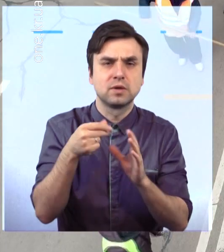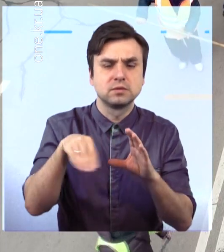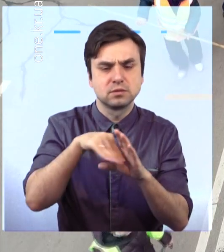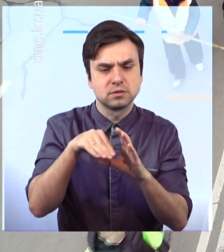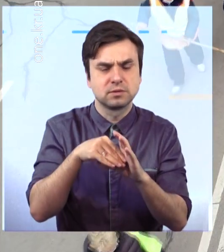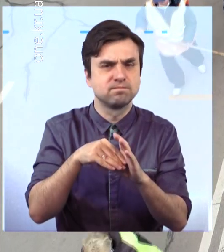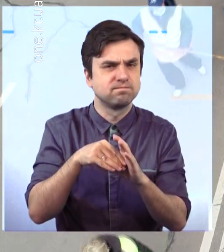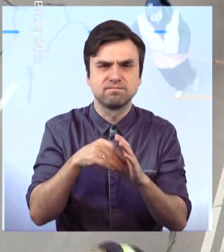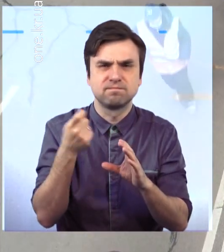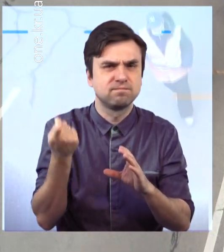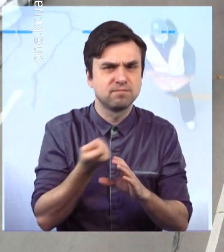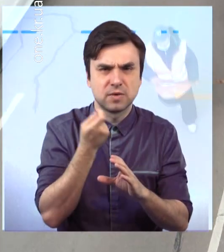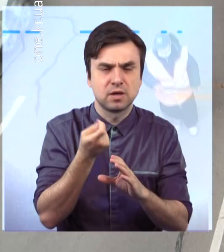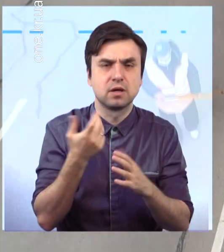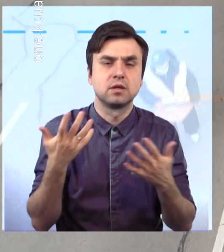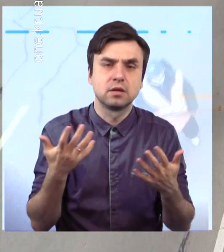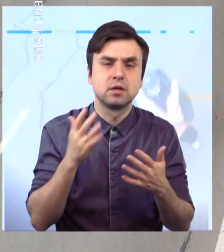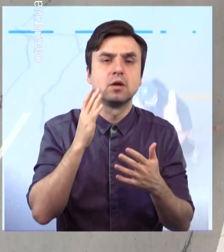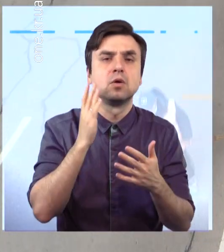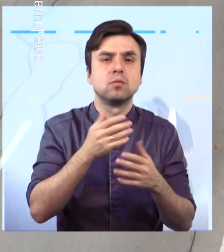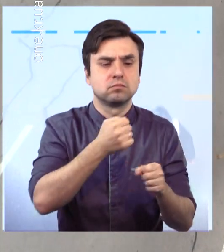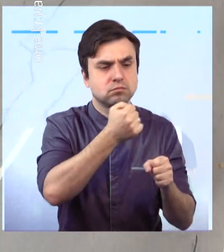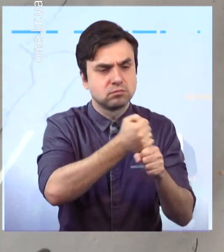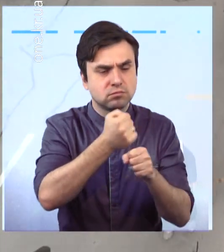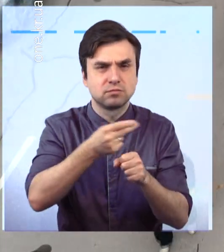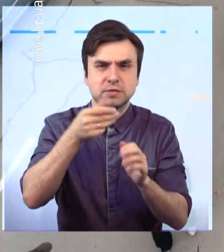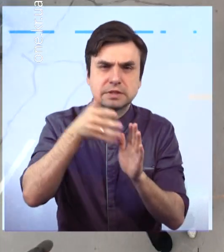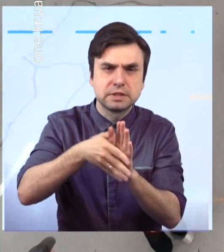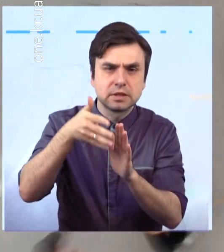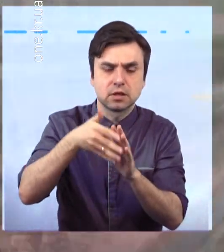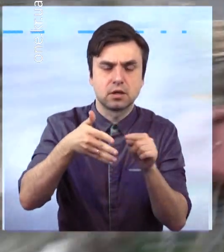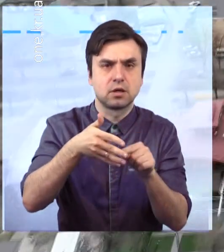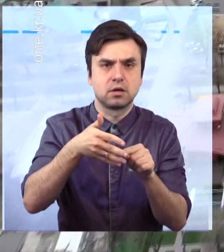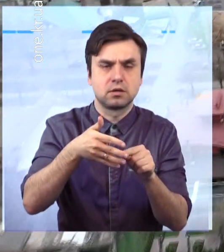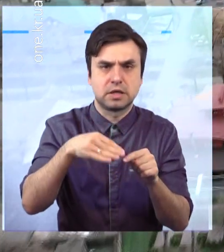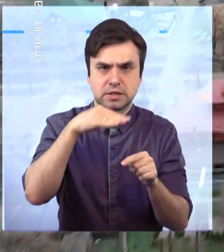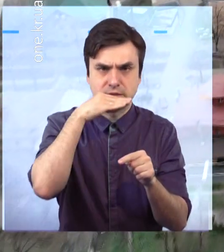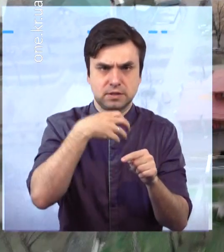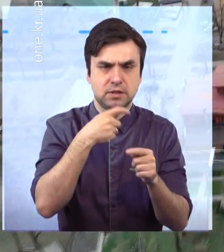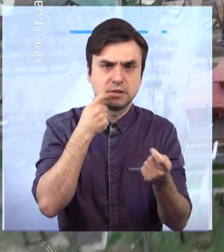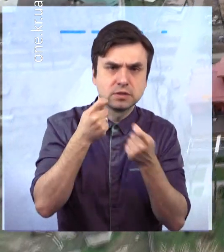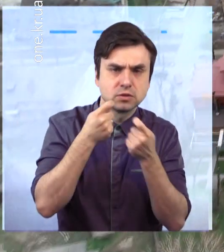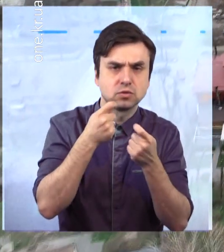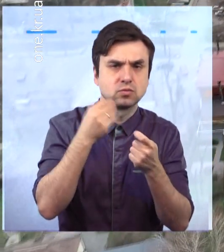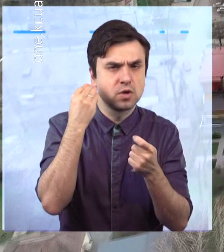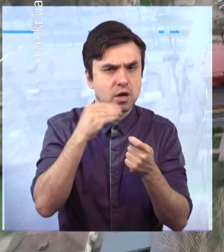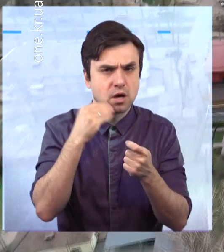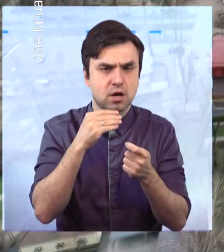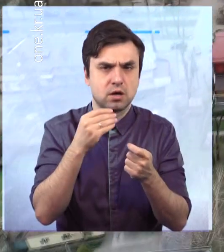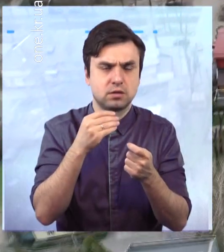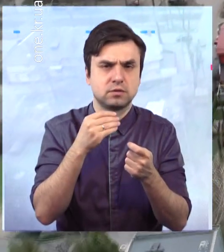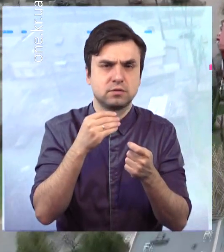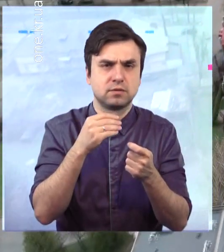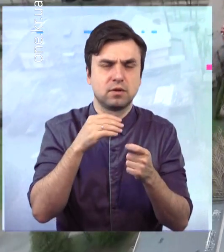роботи будуть проводитись максимально ефективно і раціонально, підкреслив міський голова. Лілія Гримайло, Борис Торахтій, Перший